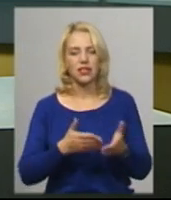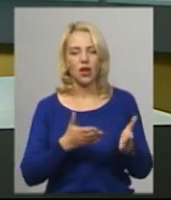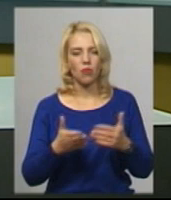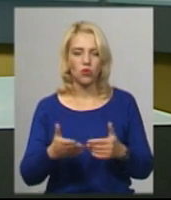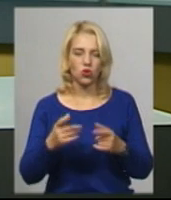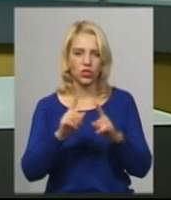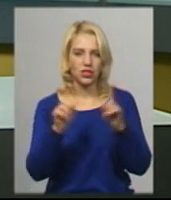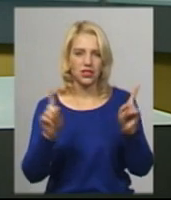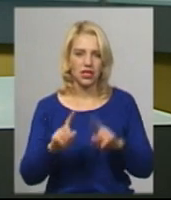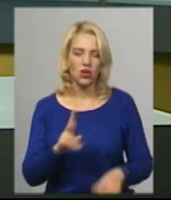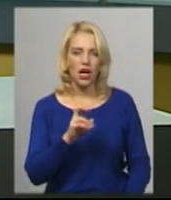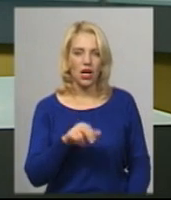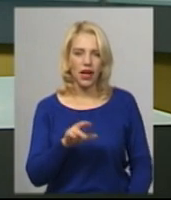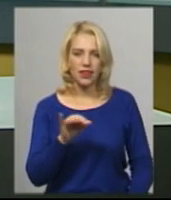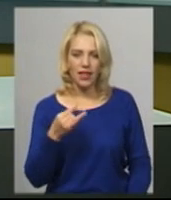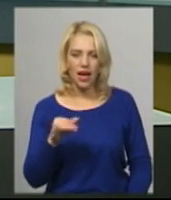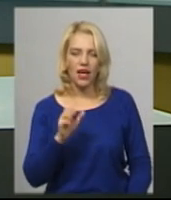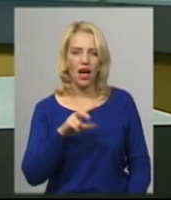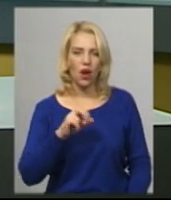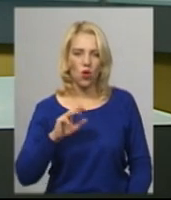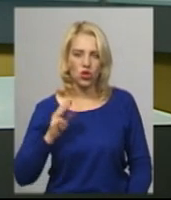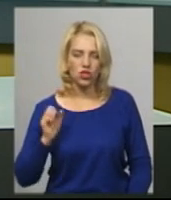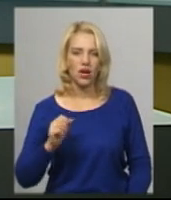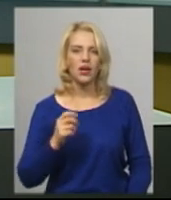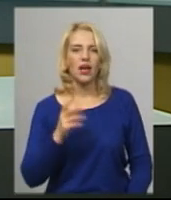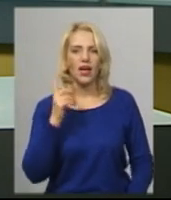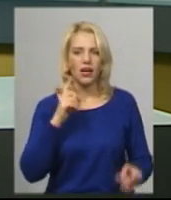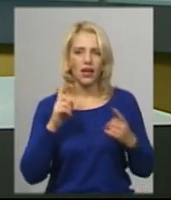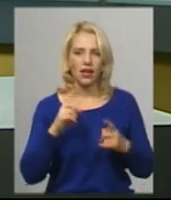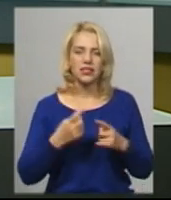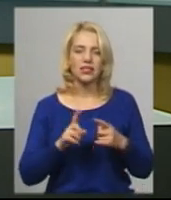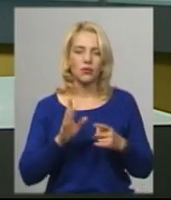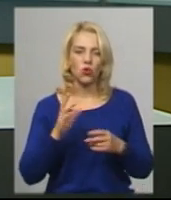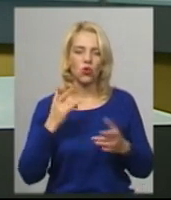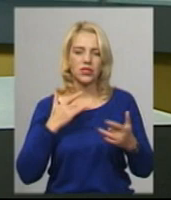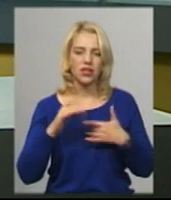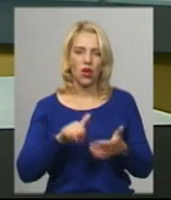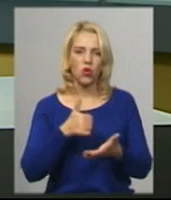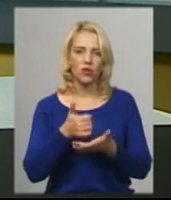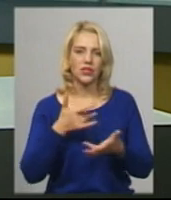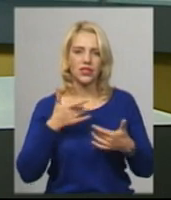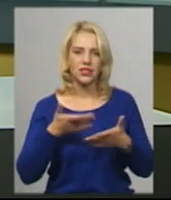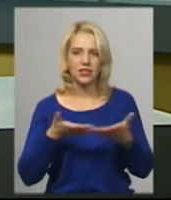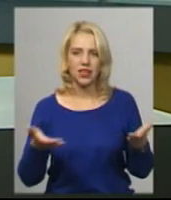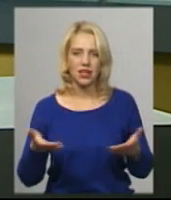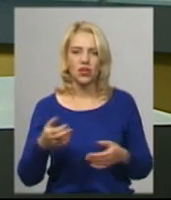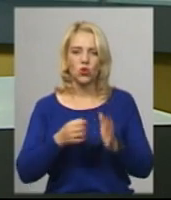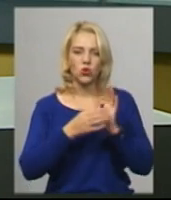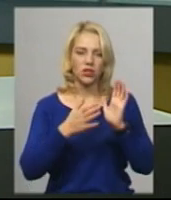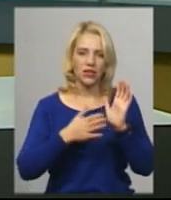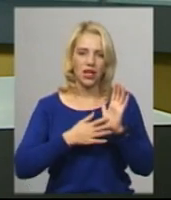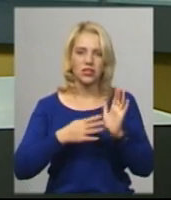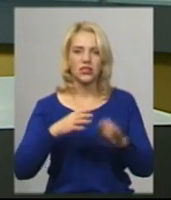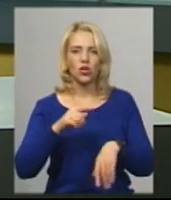альоша, станза та гурти «Друга ріка» та «Без обмежень». Концерт відбудеться на головній сцені о 19-й годині у суботу та неділю.